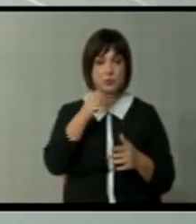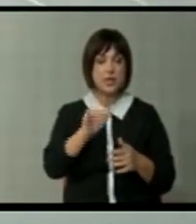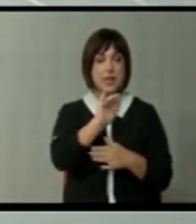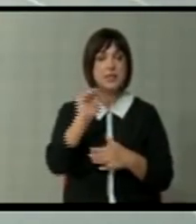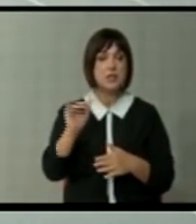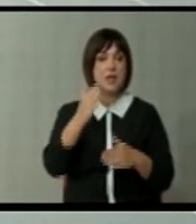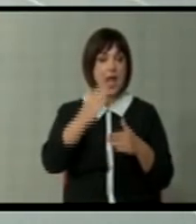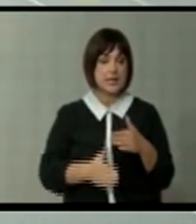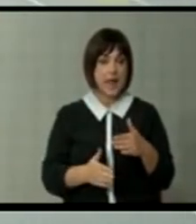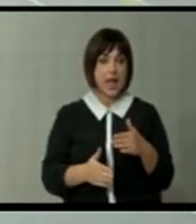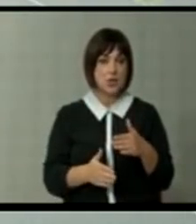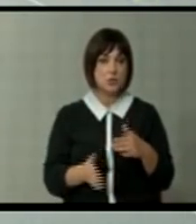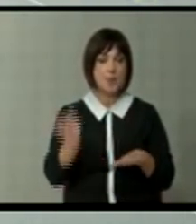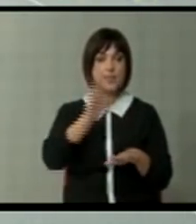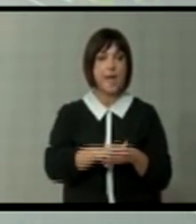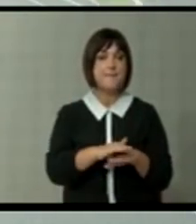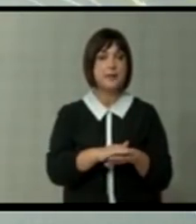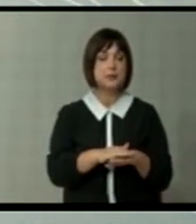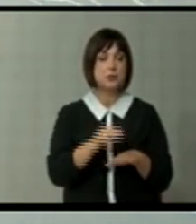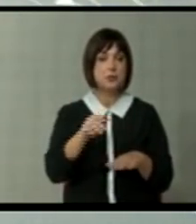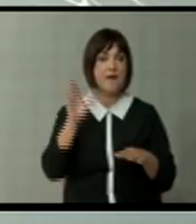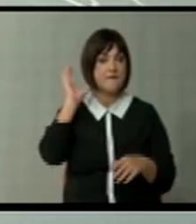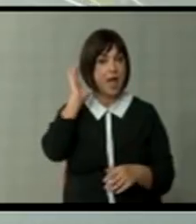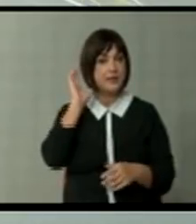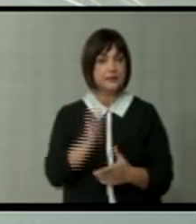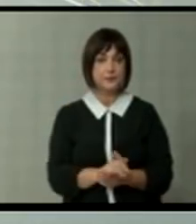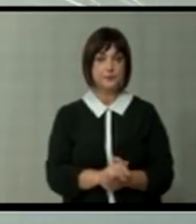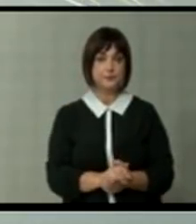најува некако на крајот на мандатот на владата.